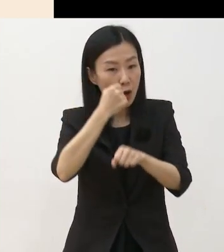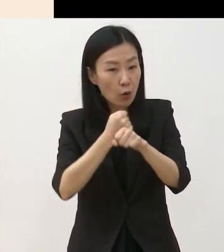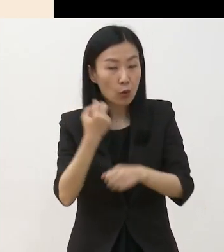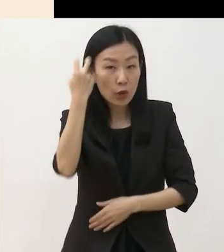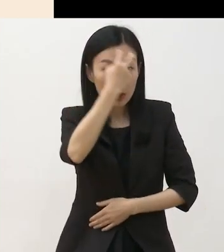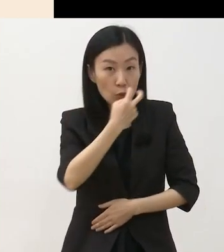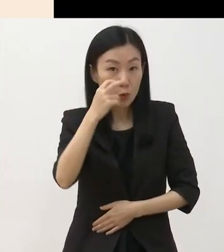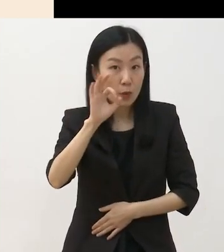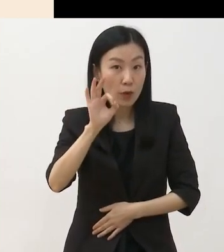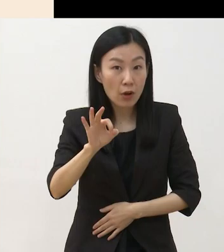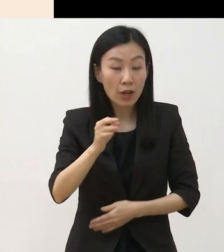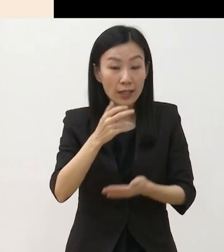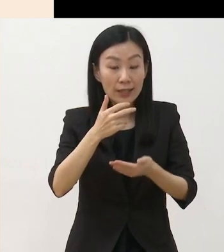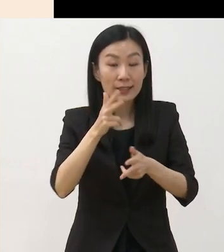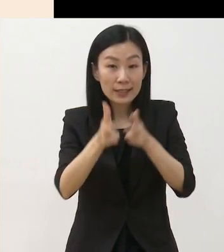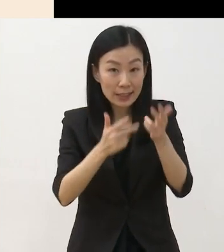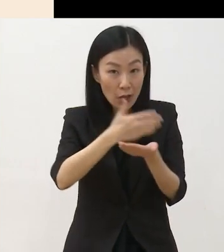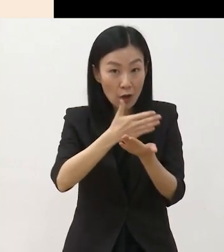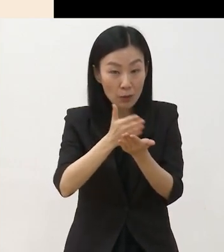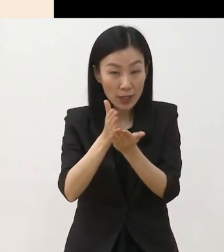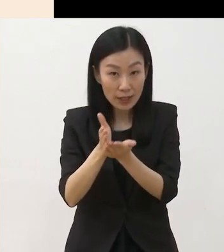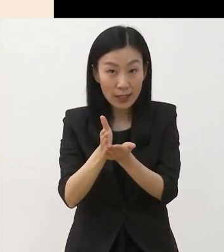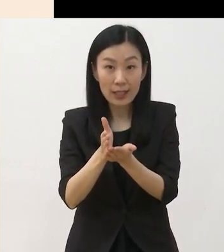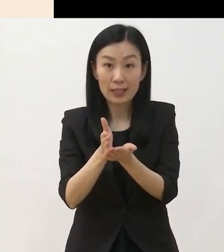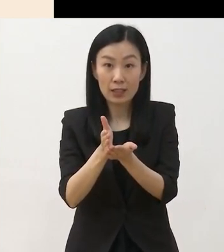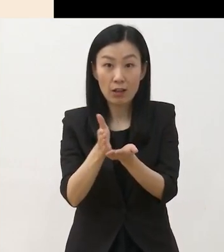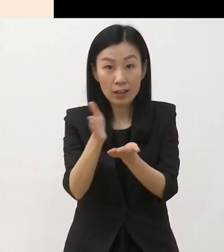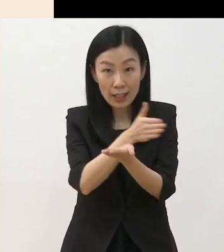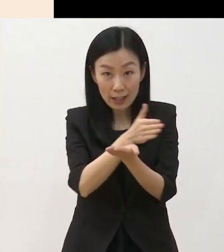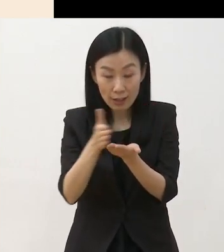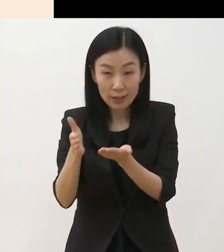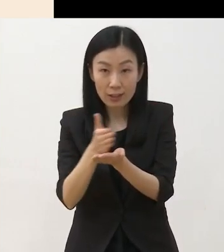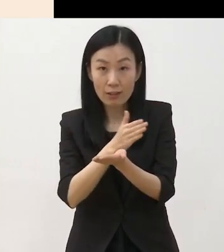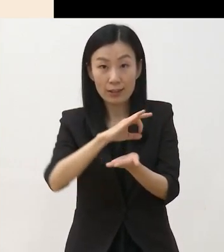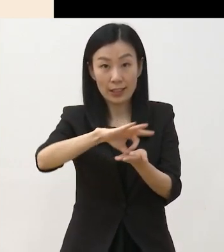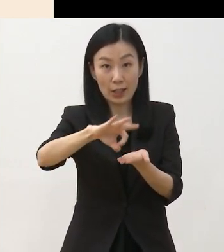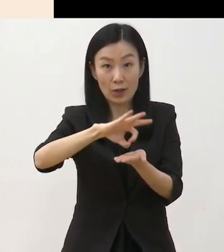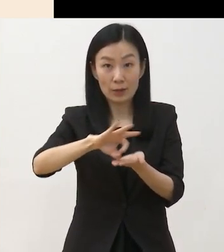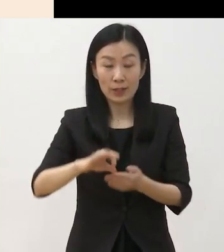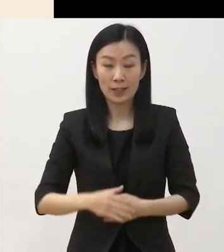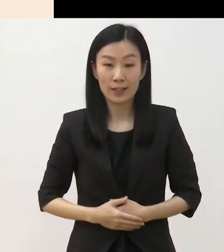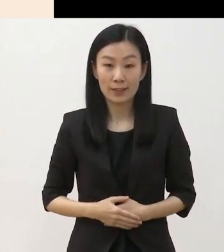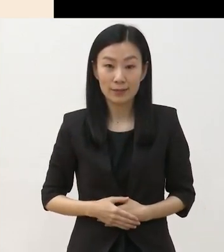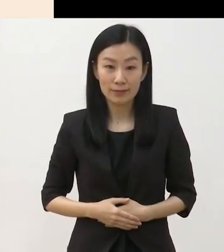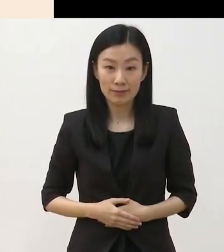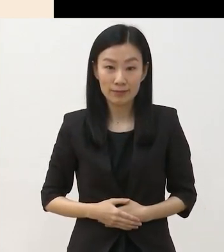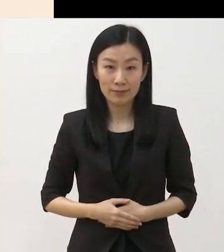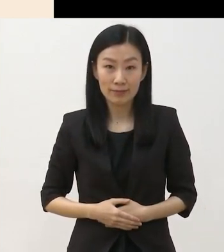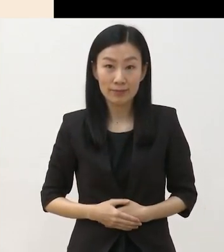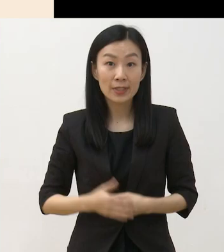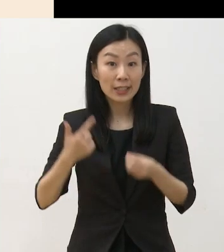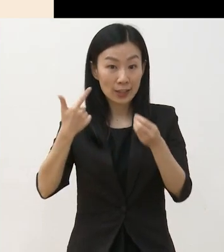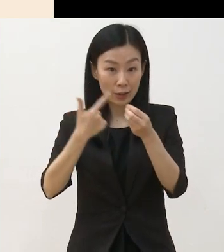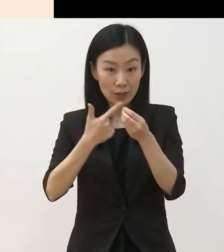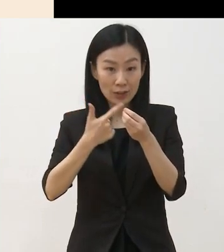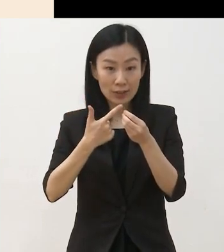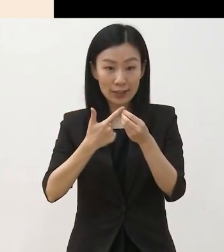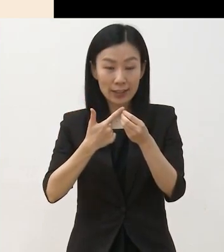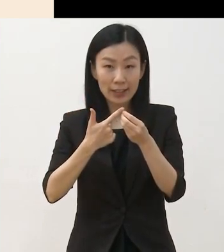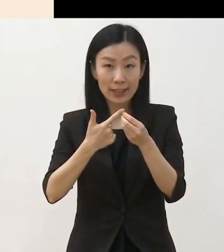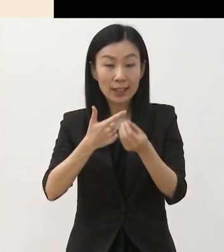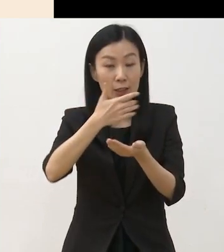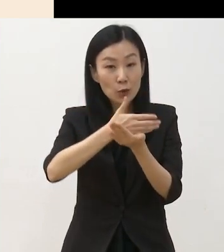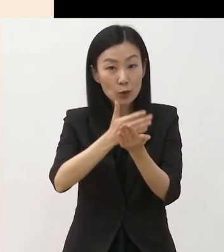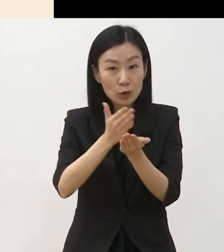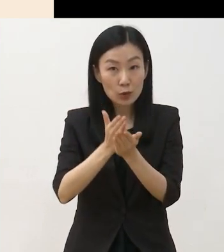사업에 따라 편성하여 쓸 수 있도록 합니다 여섯째 장르